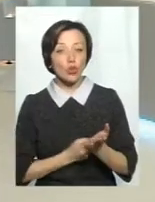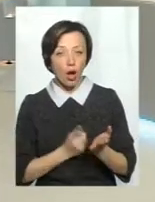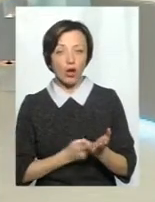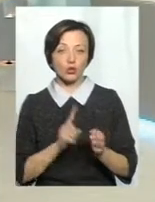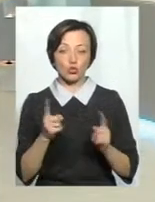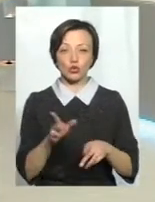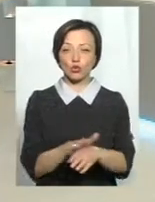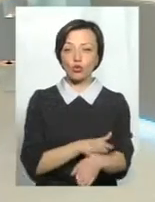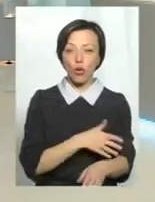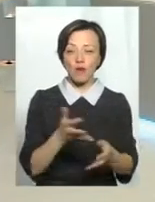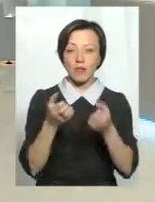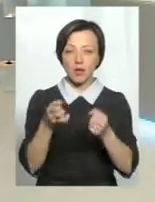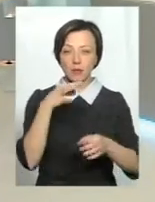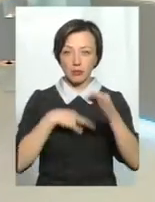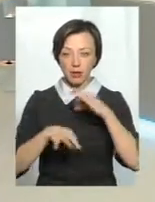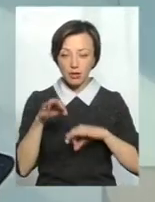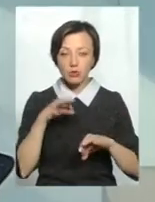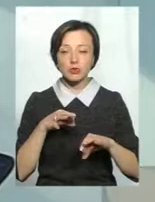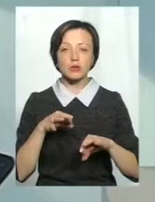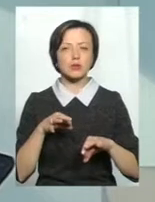що дуже довгий прийом медикаментів